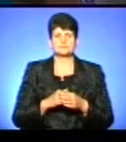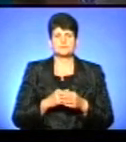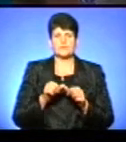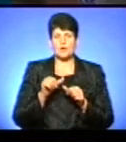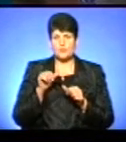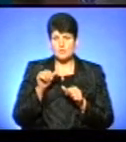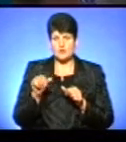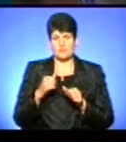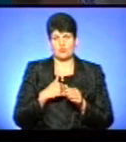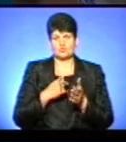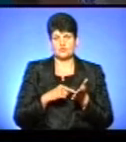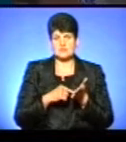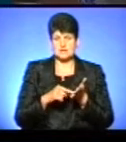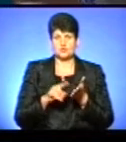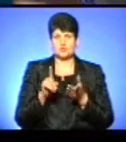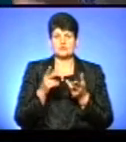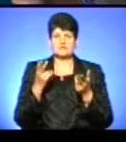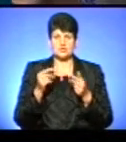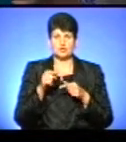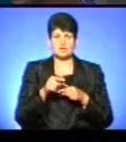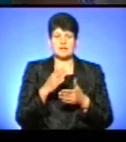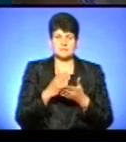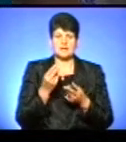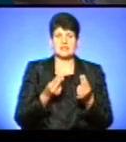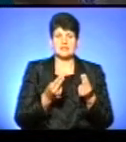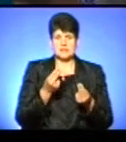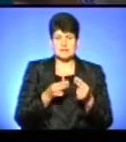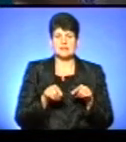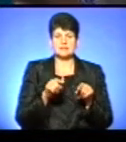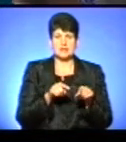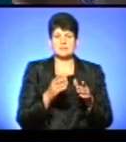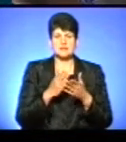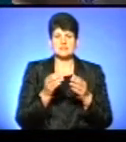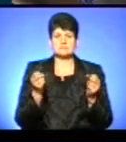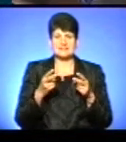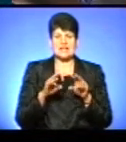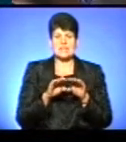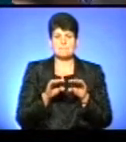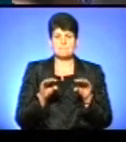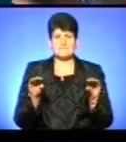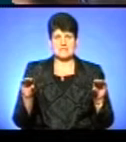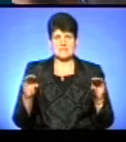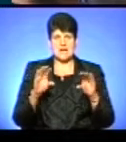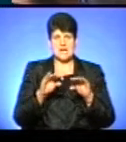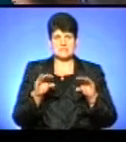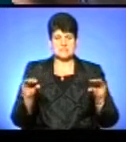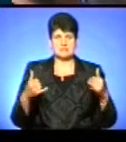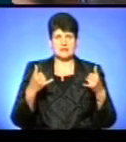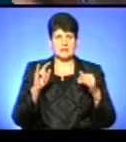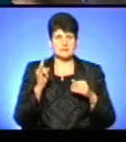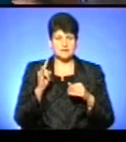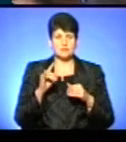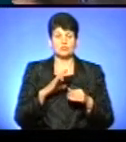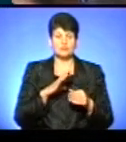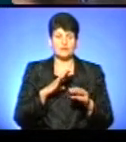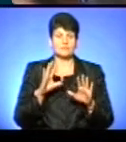Окремо хочу зазначити, що, звичайно, там є іграшки, там є спеціальний матрас для дитини, тому що в деяких випадках